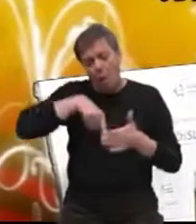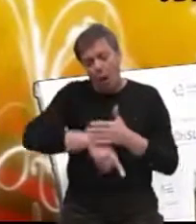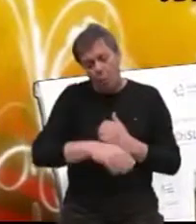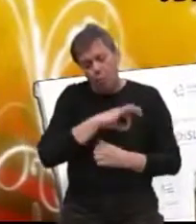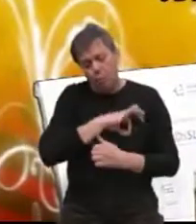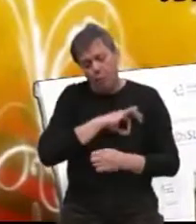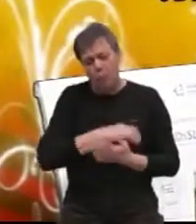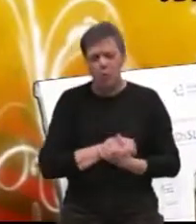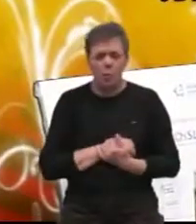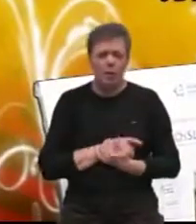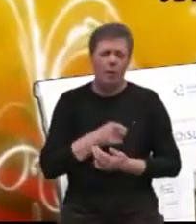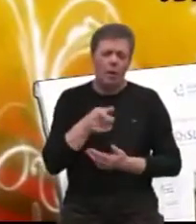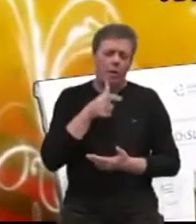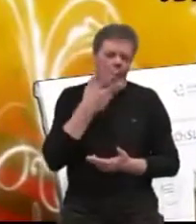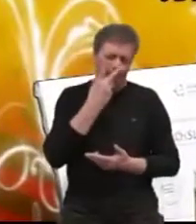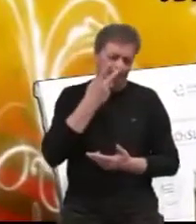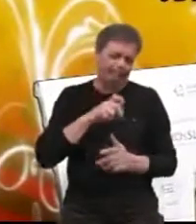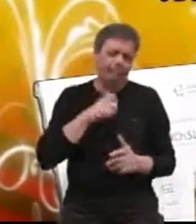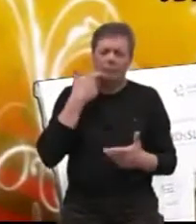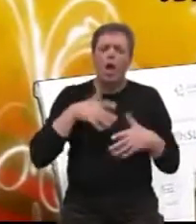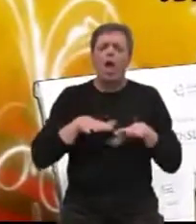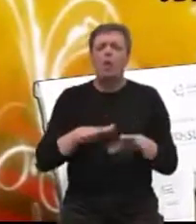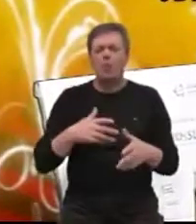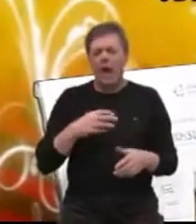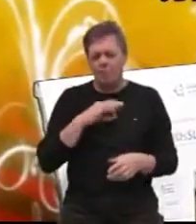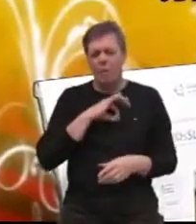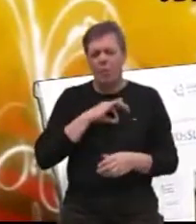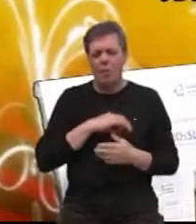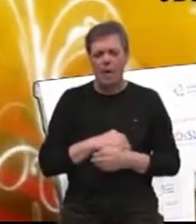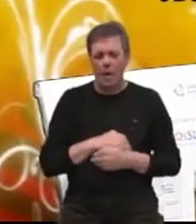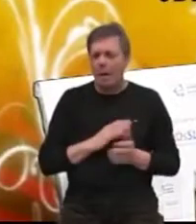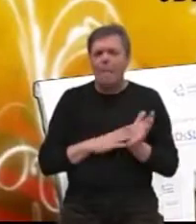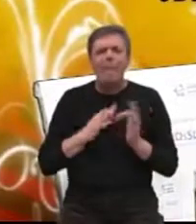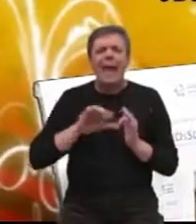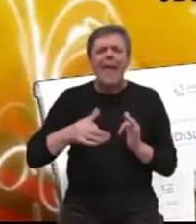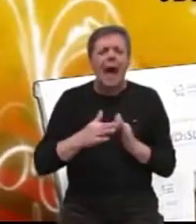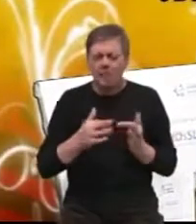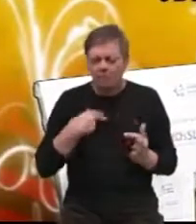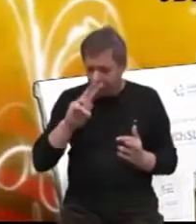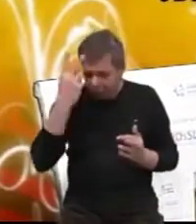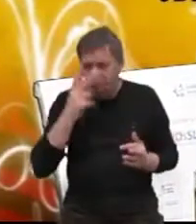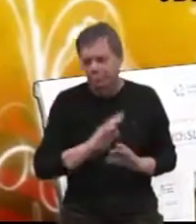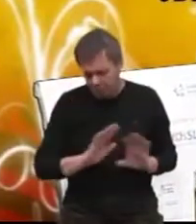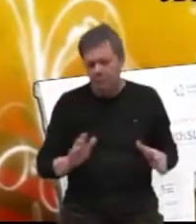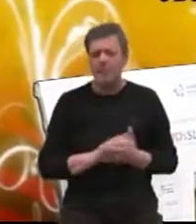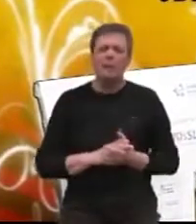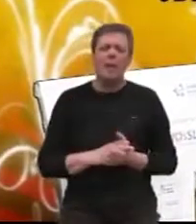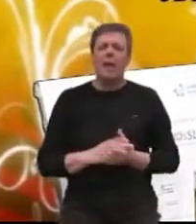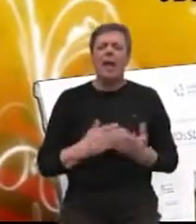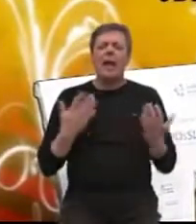Pa, ove, to je ljudska funkcija. Marija, mogu vas zvati? Marija, emisiju. Marija, kada je